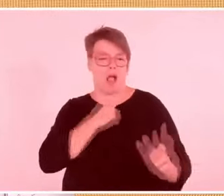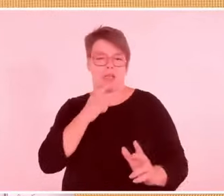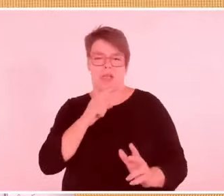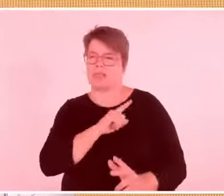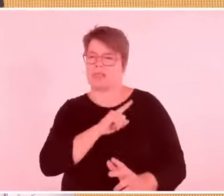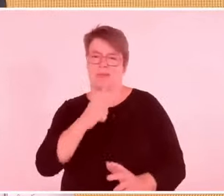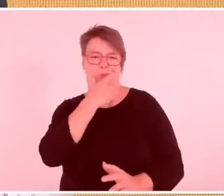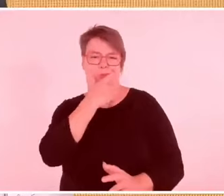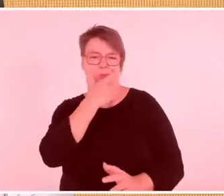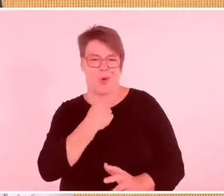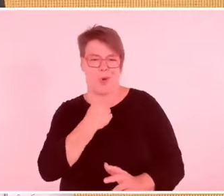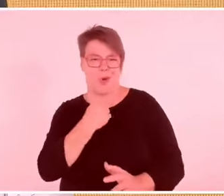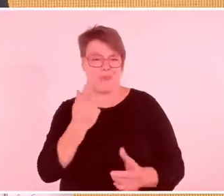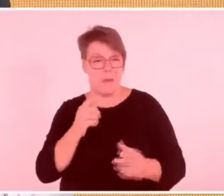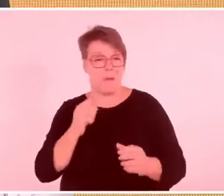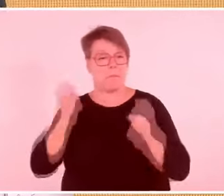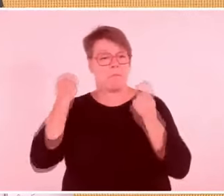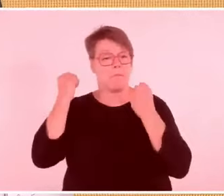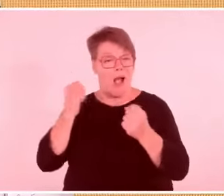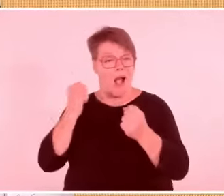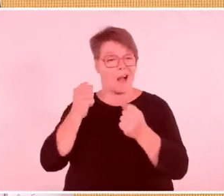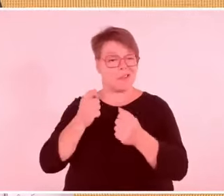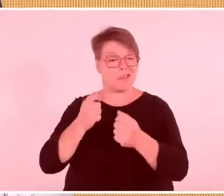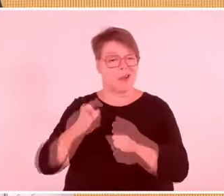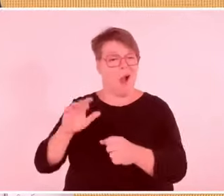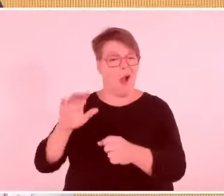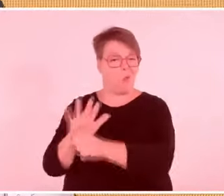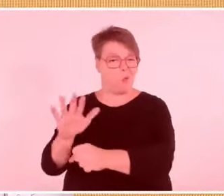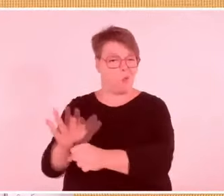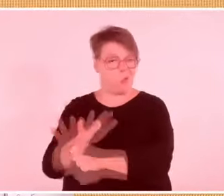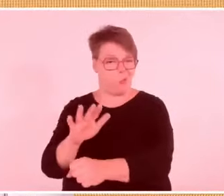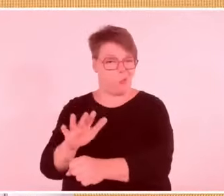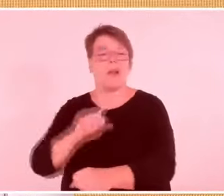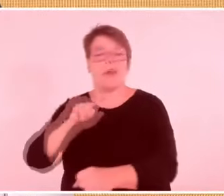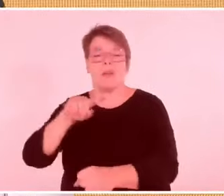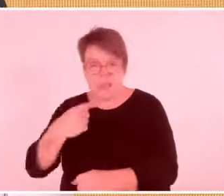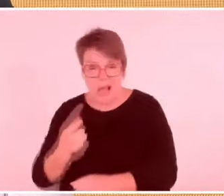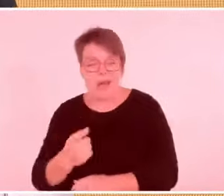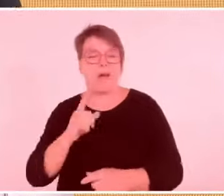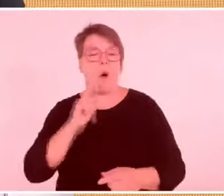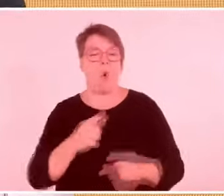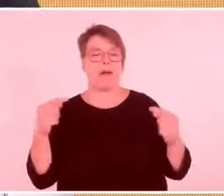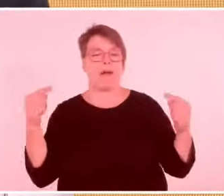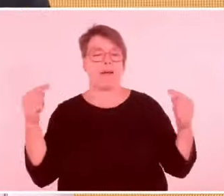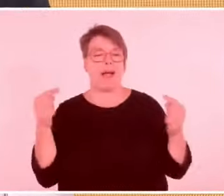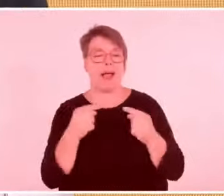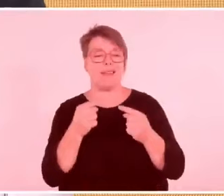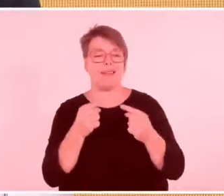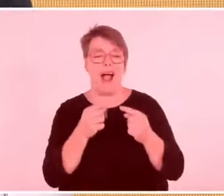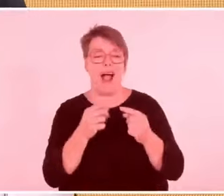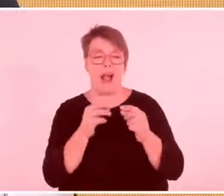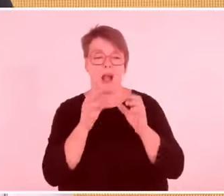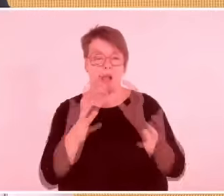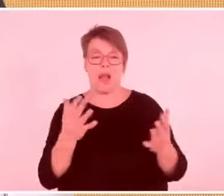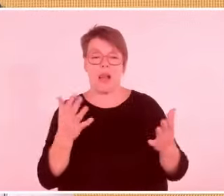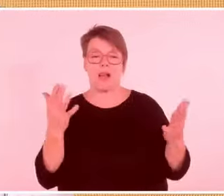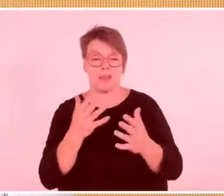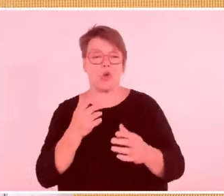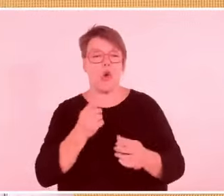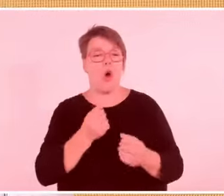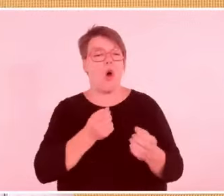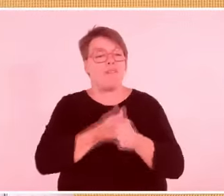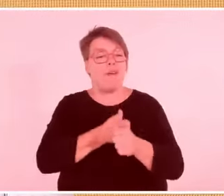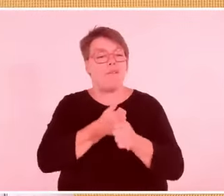Form. Das gilt für beide Seiten im jetzt laufenden Krieg. Mein größter